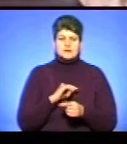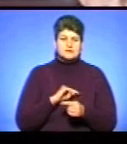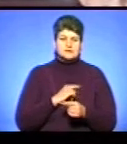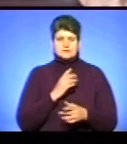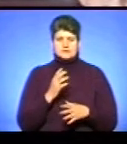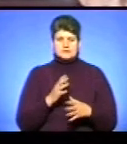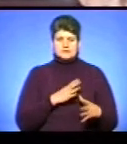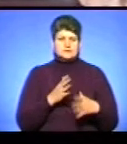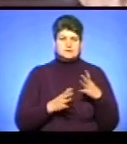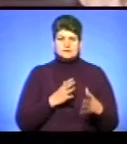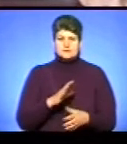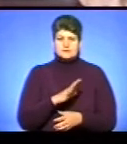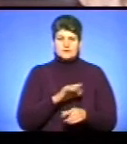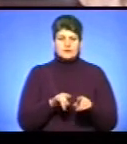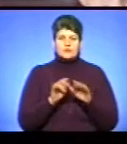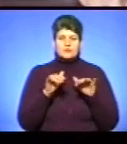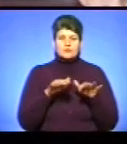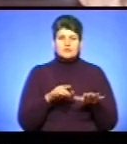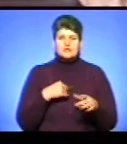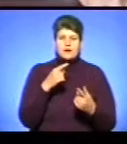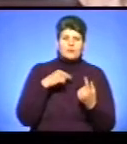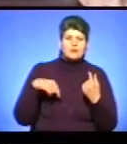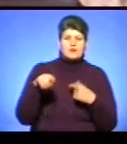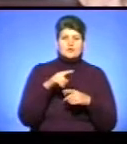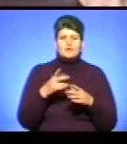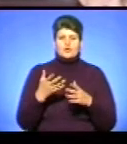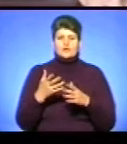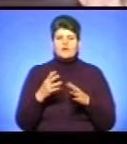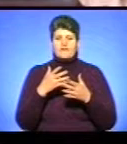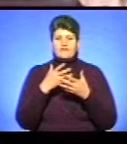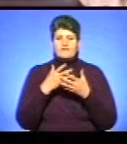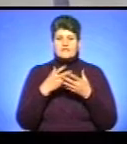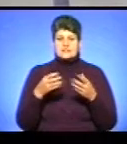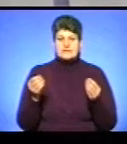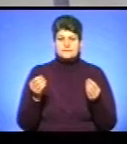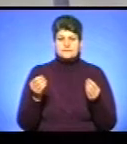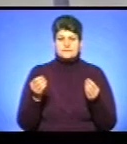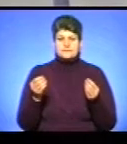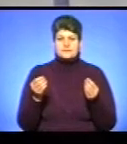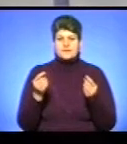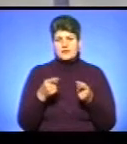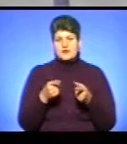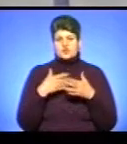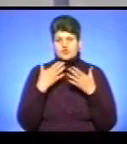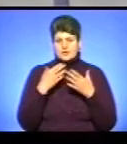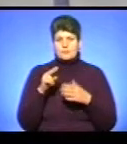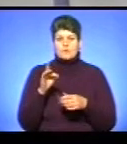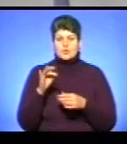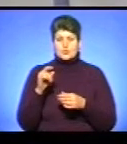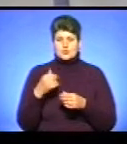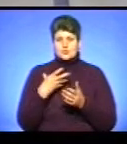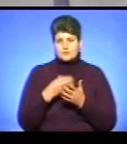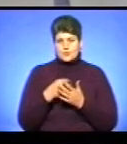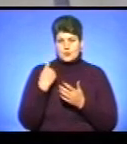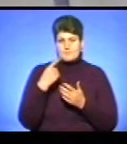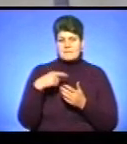морі, так буяло навколо весна». Стоп! Щойно я прочитав прозу свого персонажа,